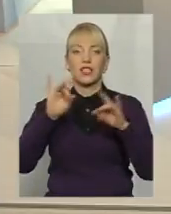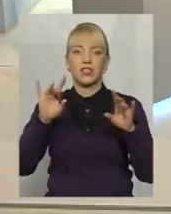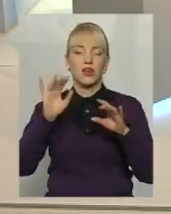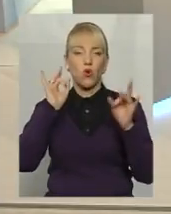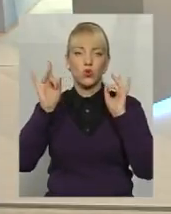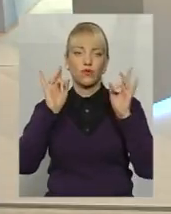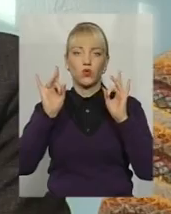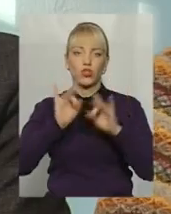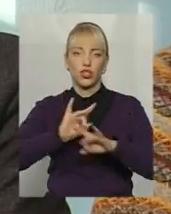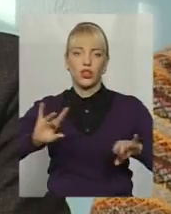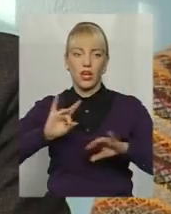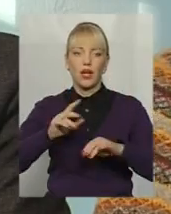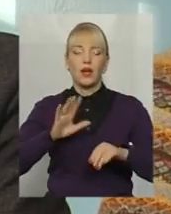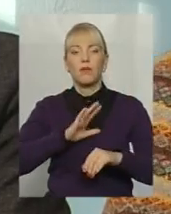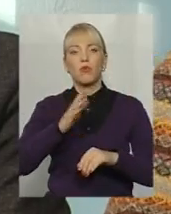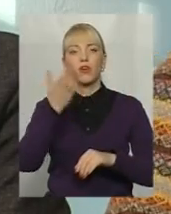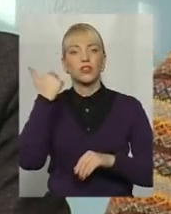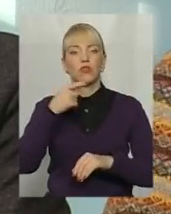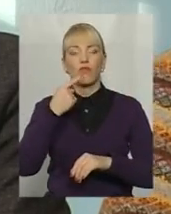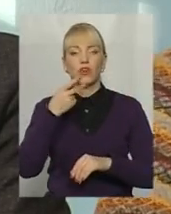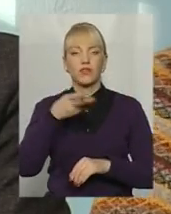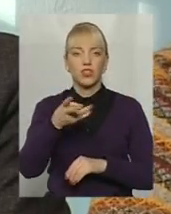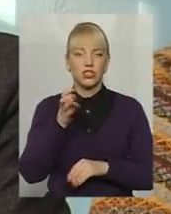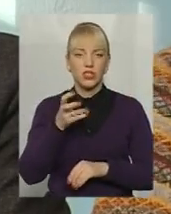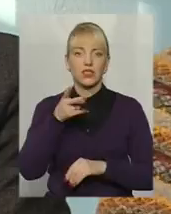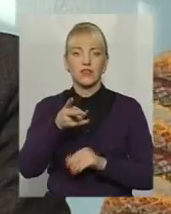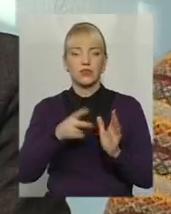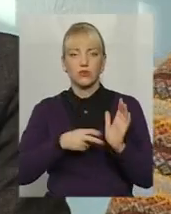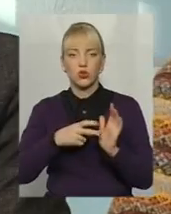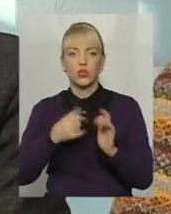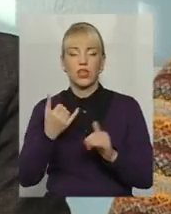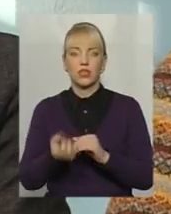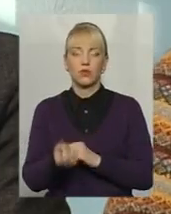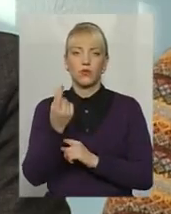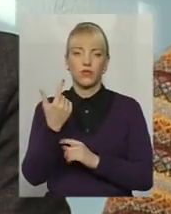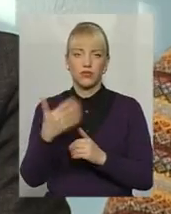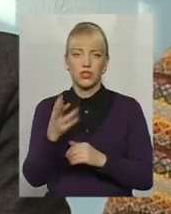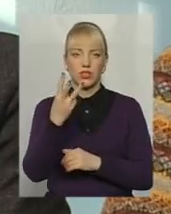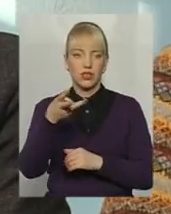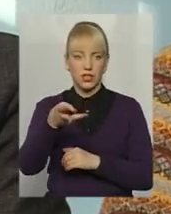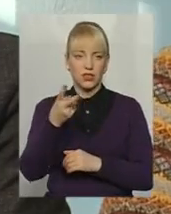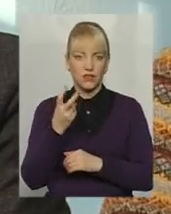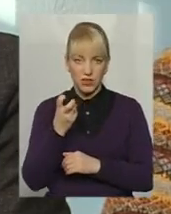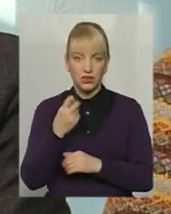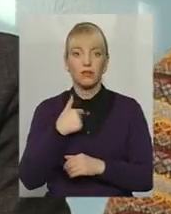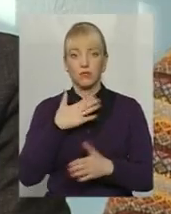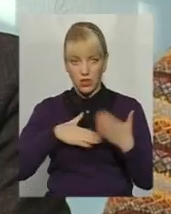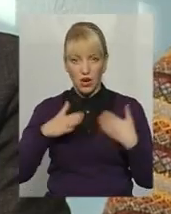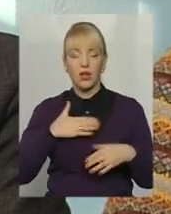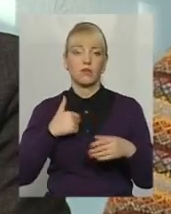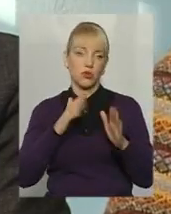вже озвучував, що було і 2400, і там 1700, і в кінці появилась цифра 3200. Ми тільки раді,